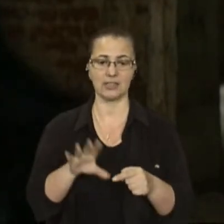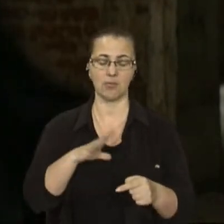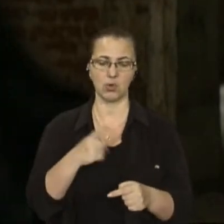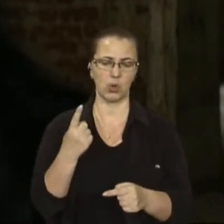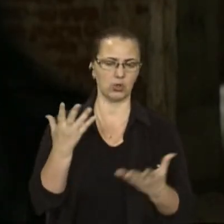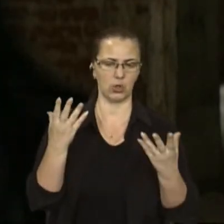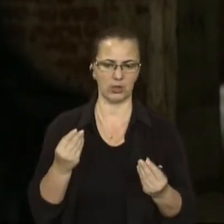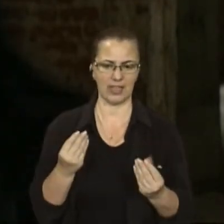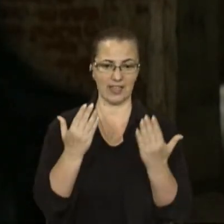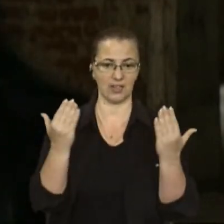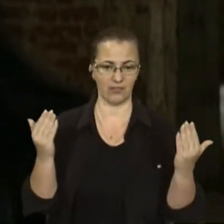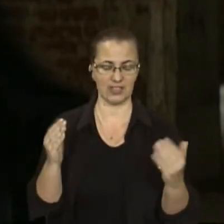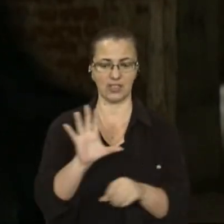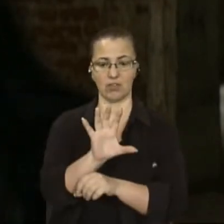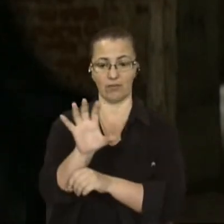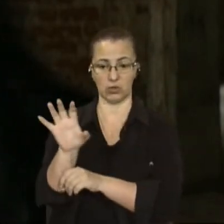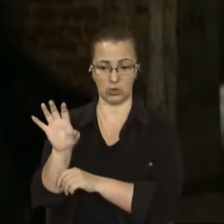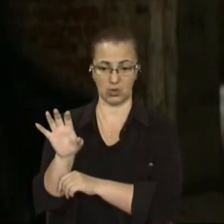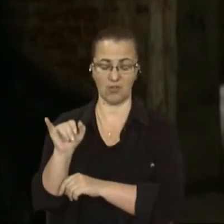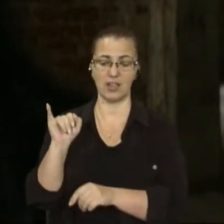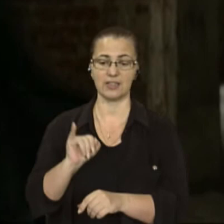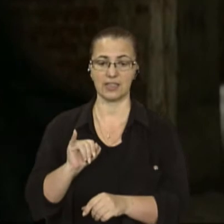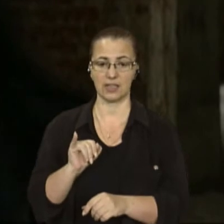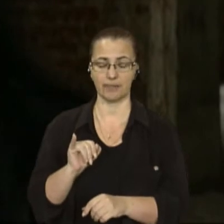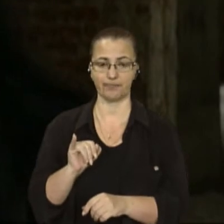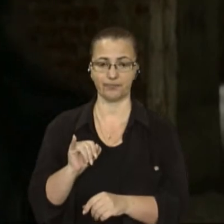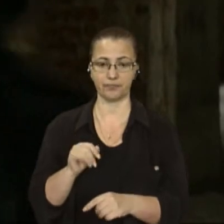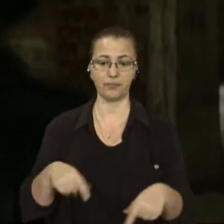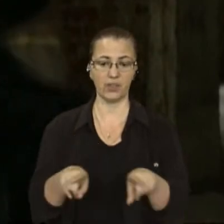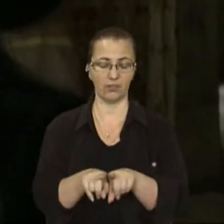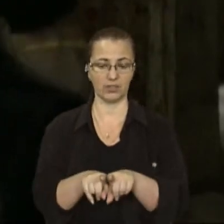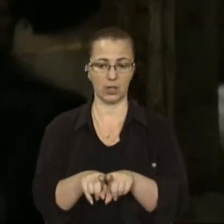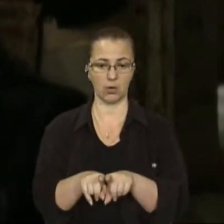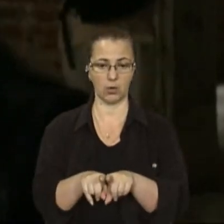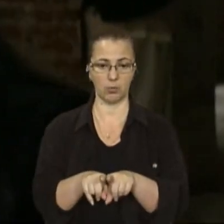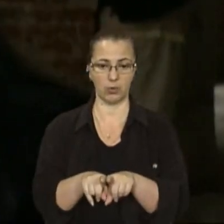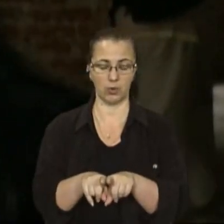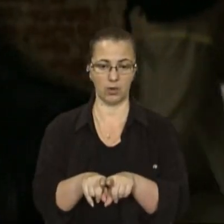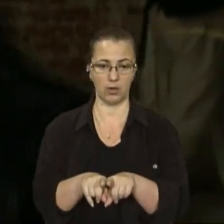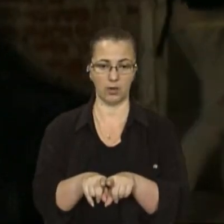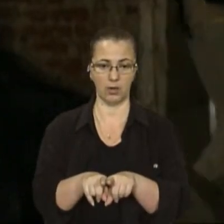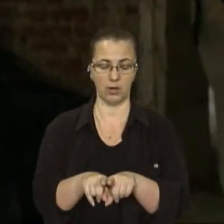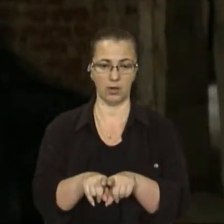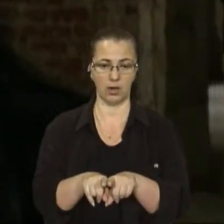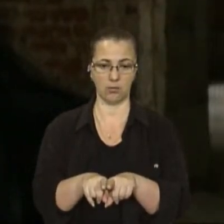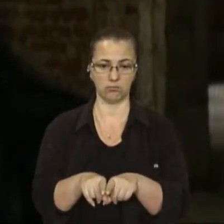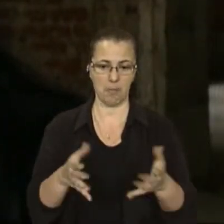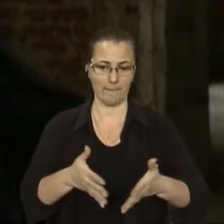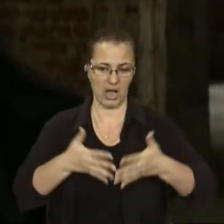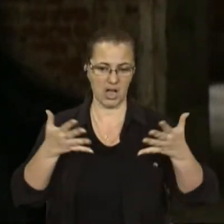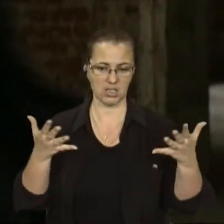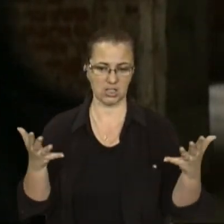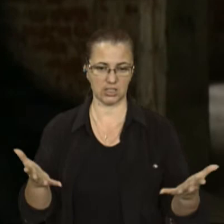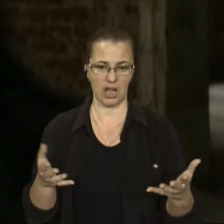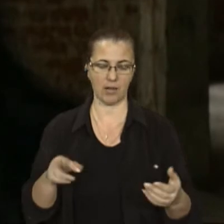виставки, вони там відзнімалися. А в такому масштабі, як